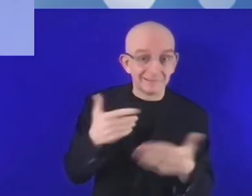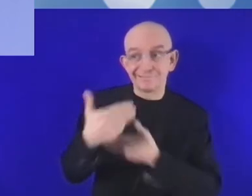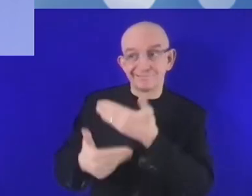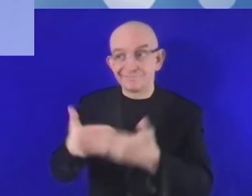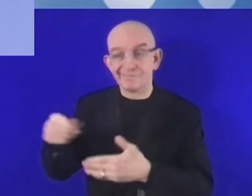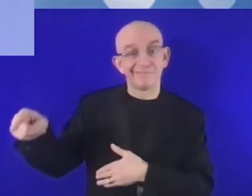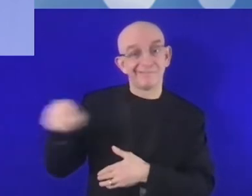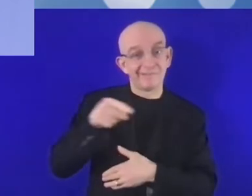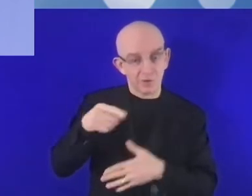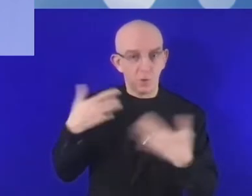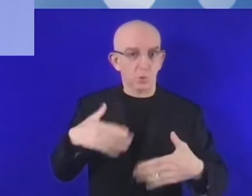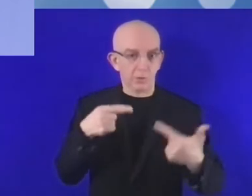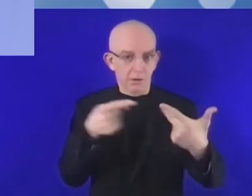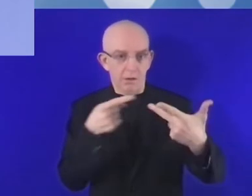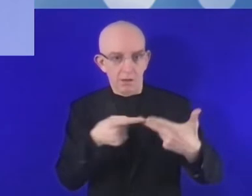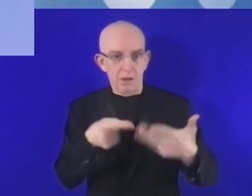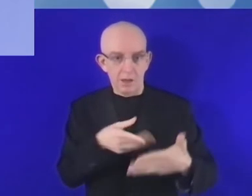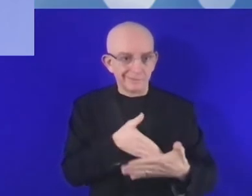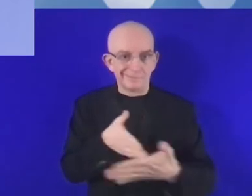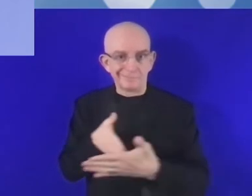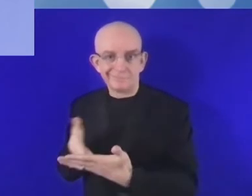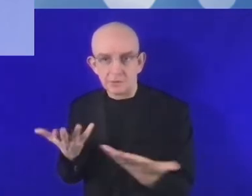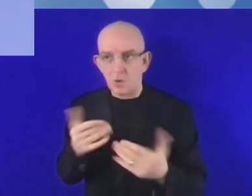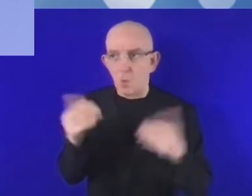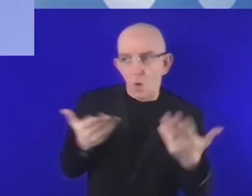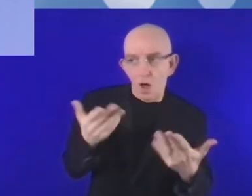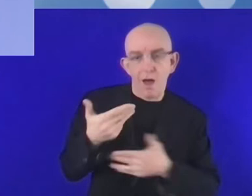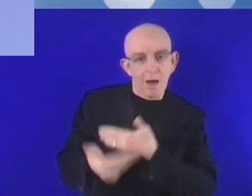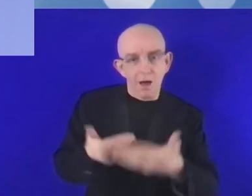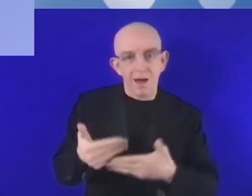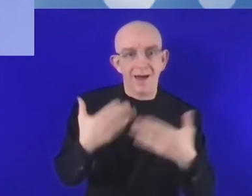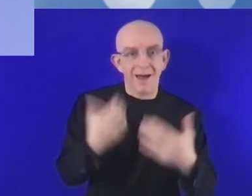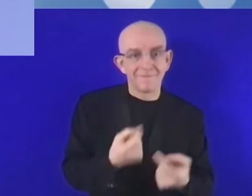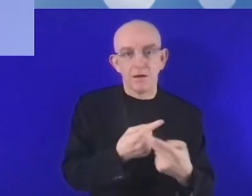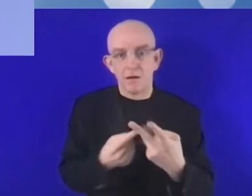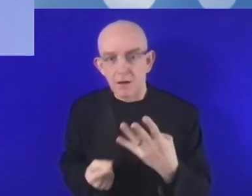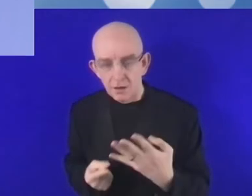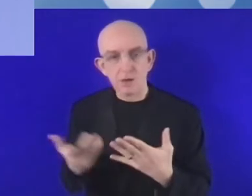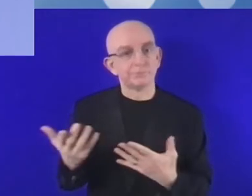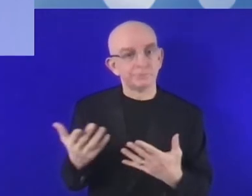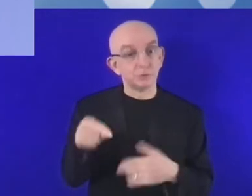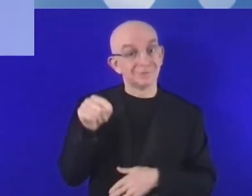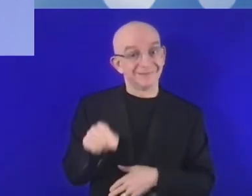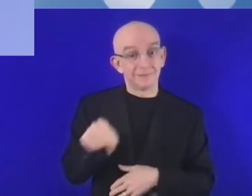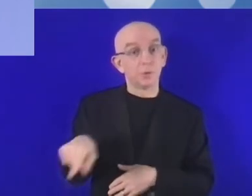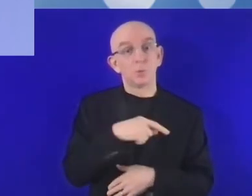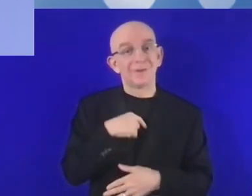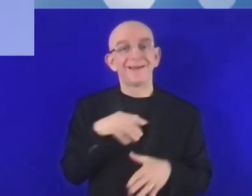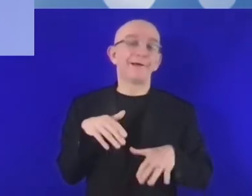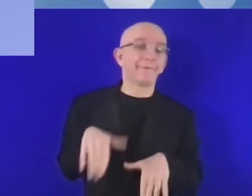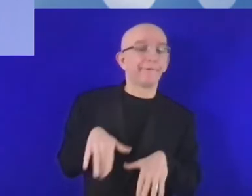najważniejszych interesariuszy. A więc uważam, że jeżeli nie